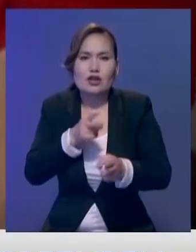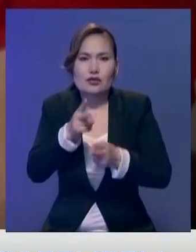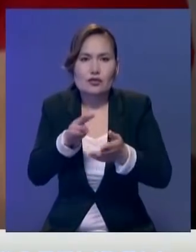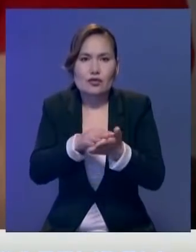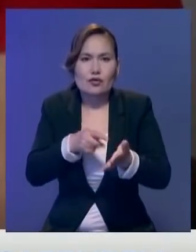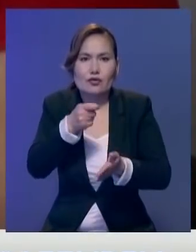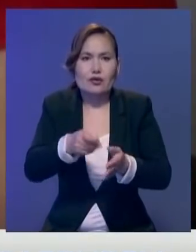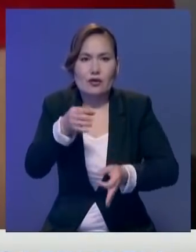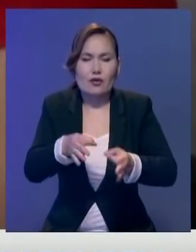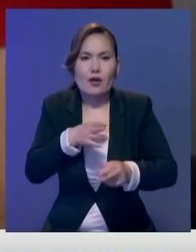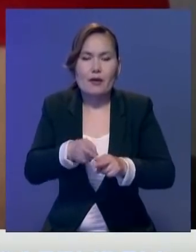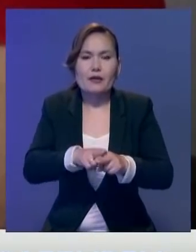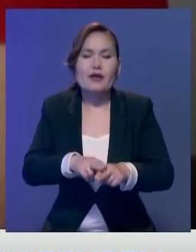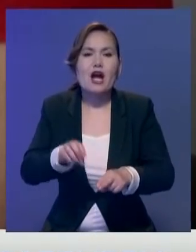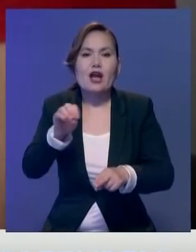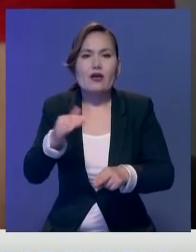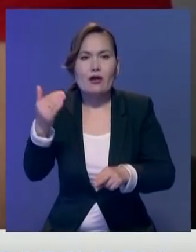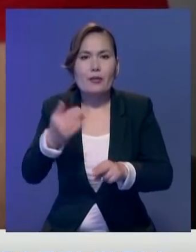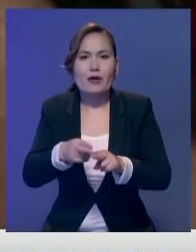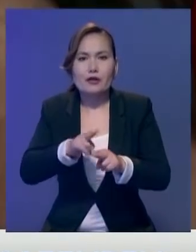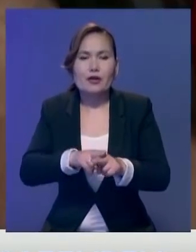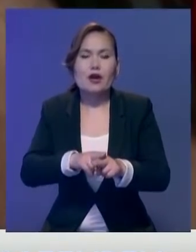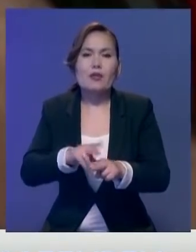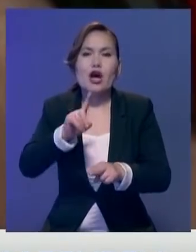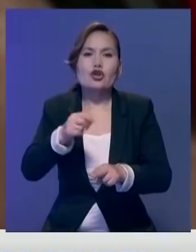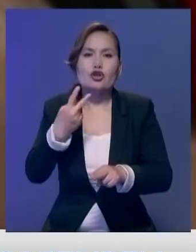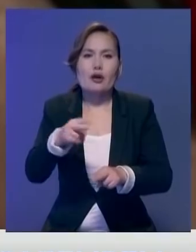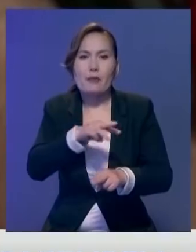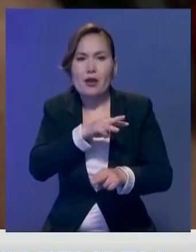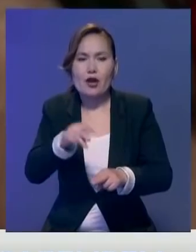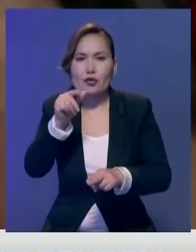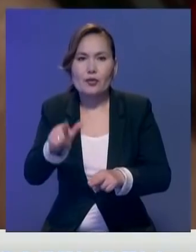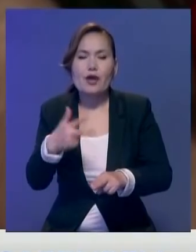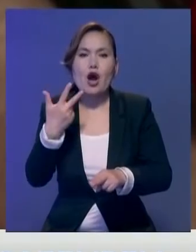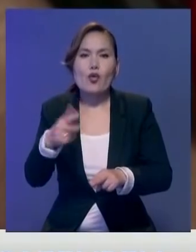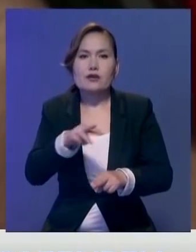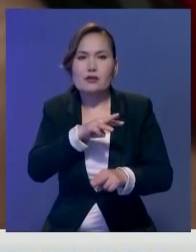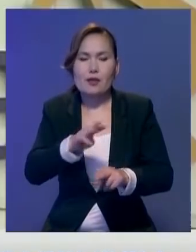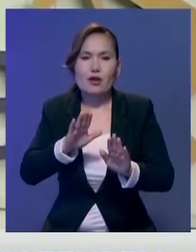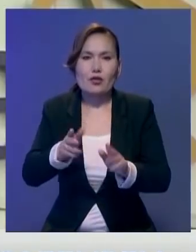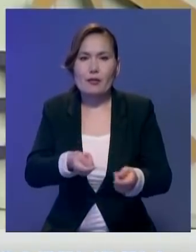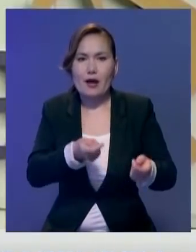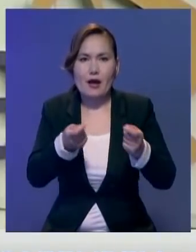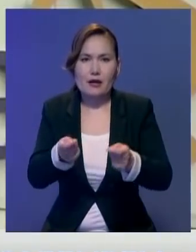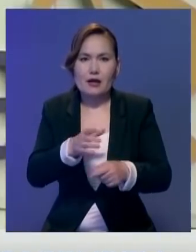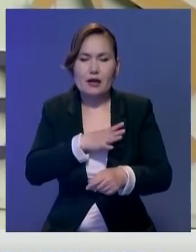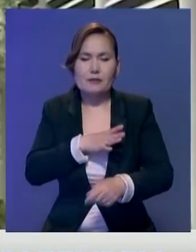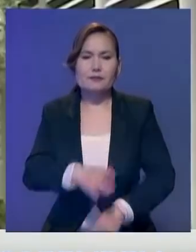кампания еуродаққа бірінші 90-да жеткізі өте есіп олған 120 миллион дозаның 30 миллионың ғана тапсырған.